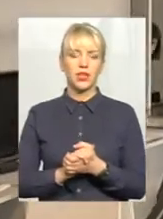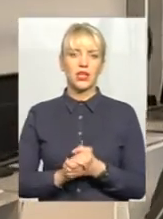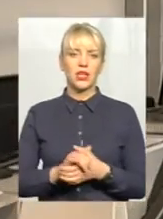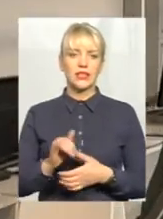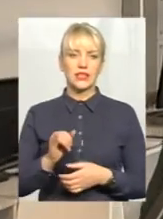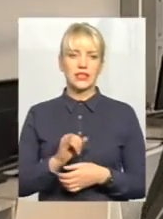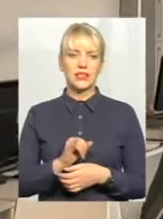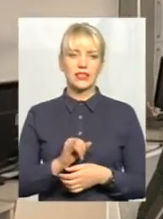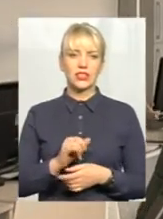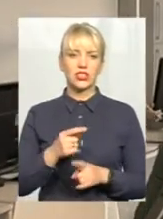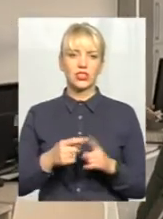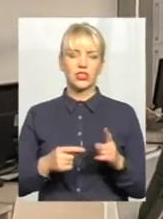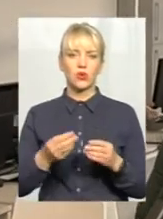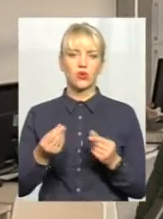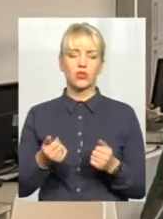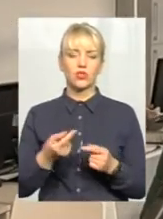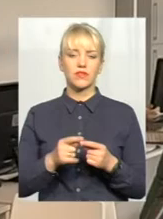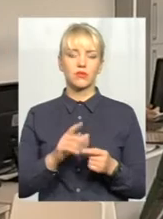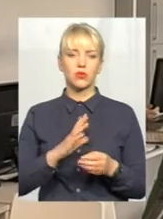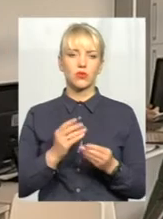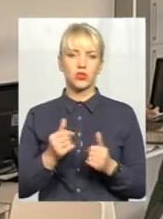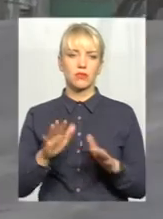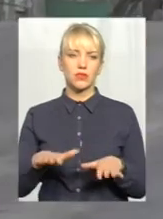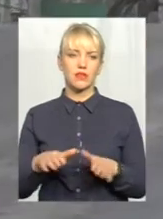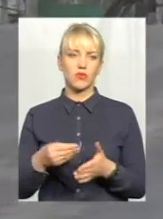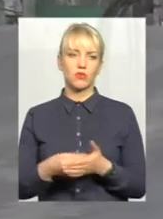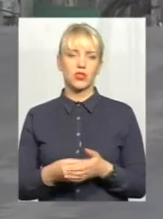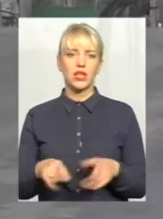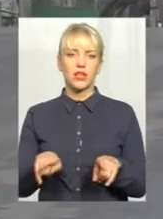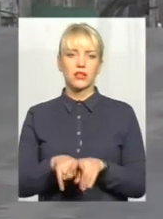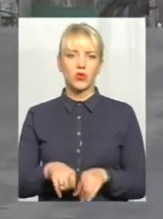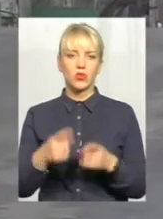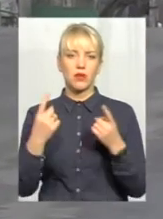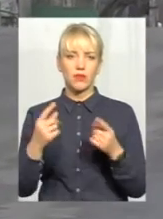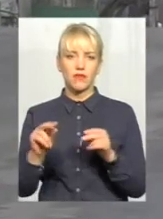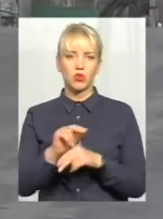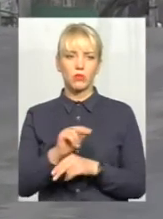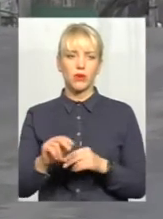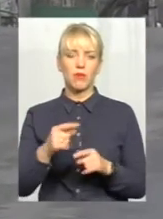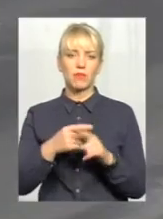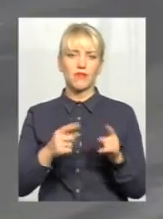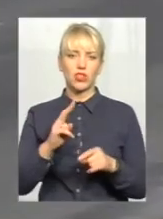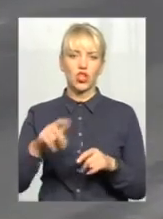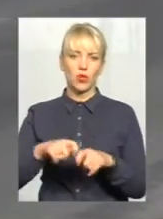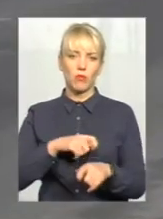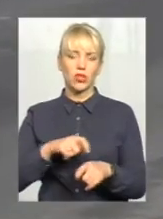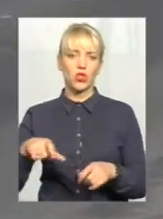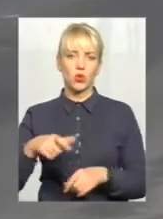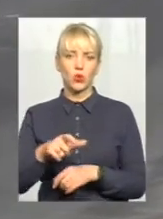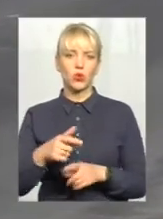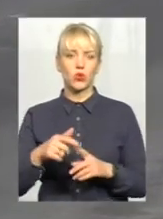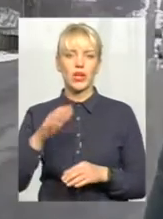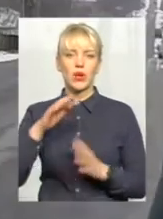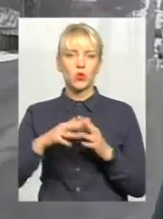і частину коштів – це були кошти місцевого бюджету. Також капітально відремонтовано півкілометра дороги центральної вулиці у селі